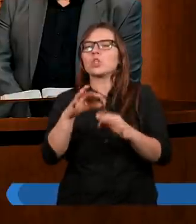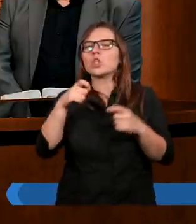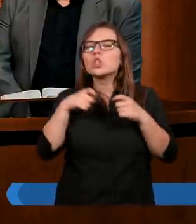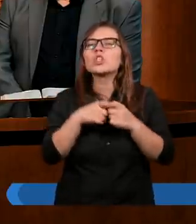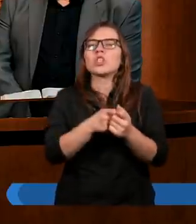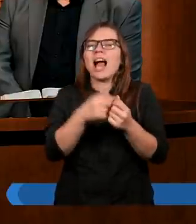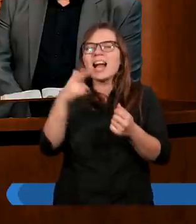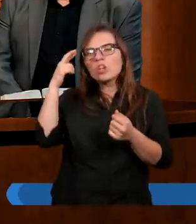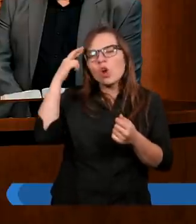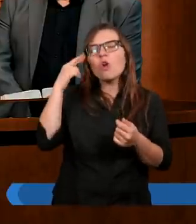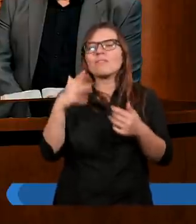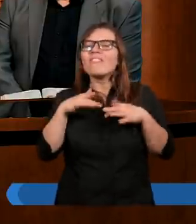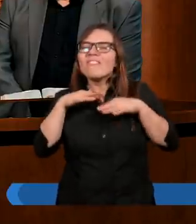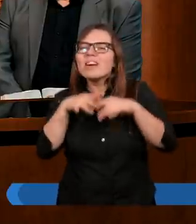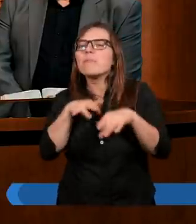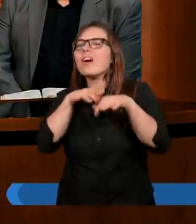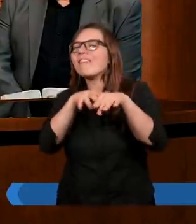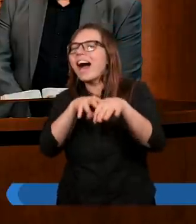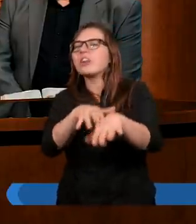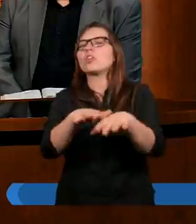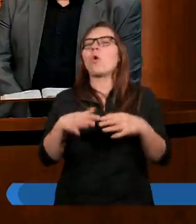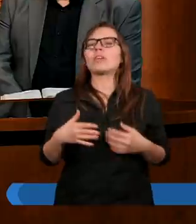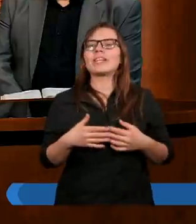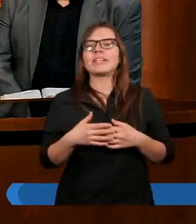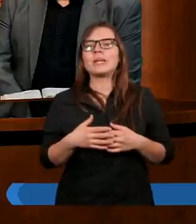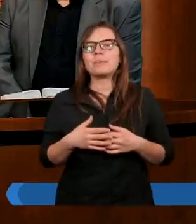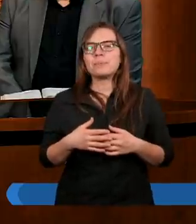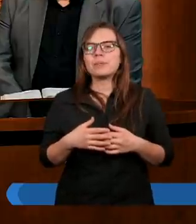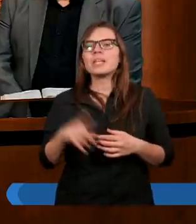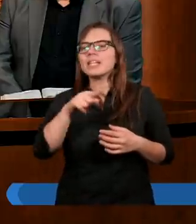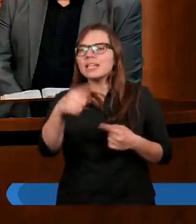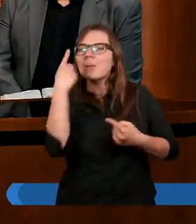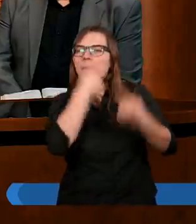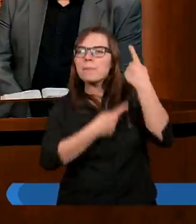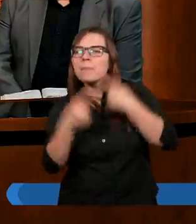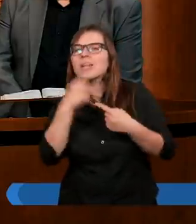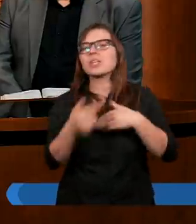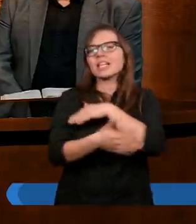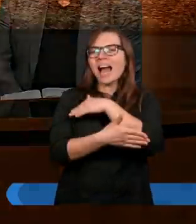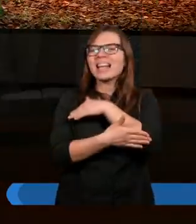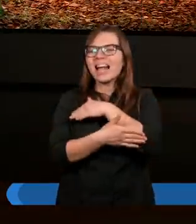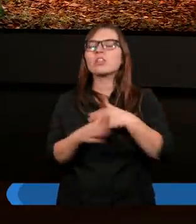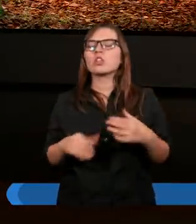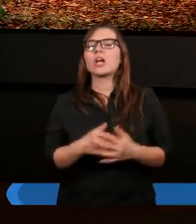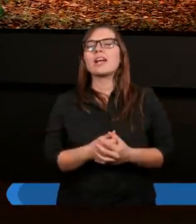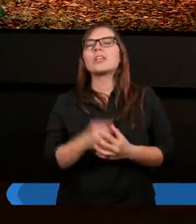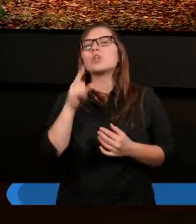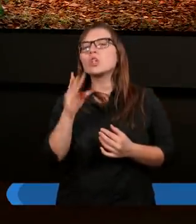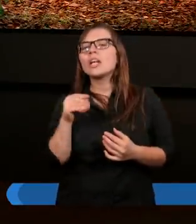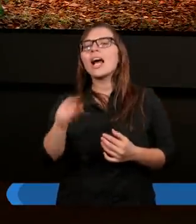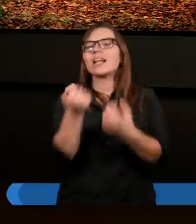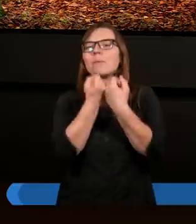ściśle wypływającym z tej myśli zasadniczej, że